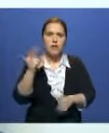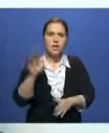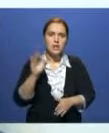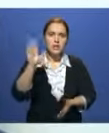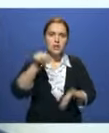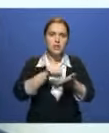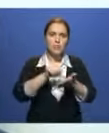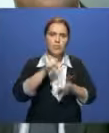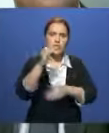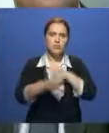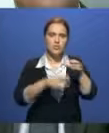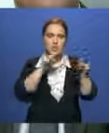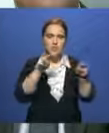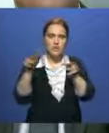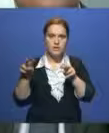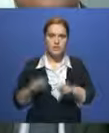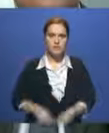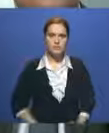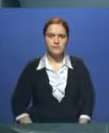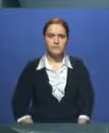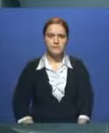будут присутствовать и международные наблюдатели.